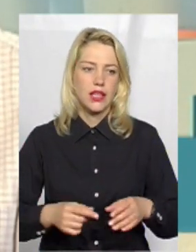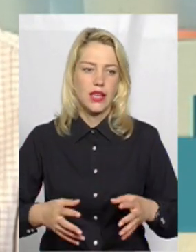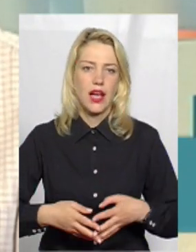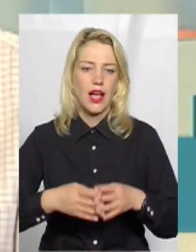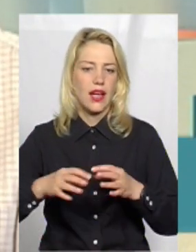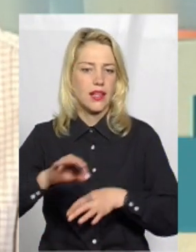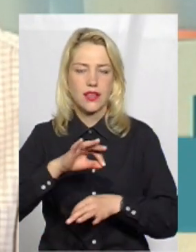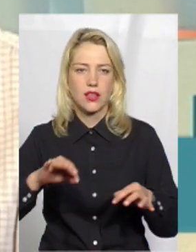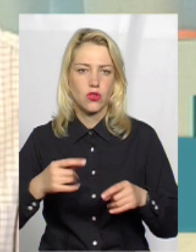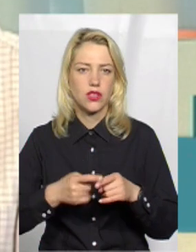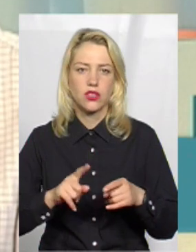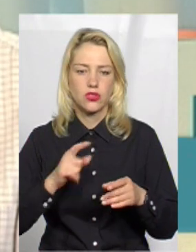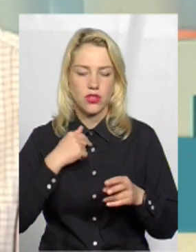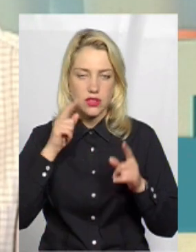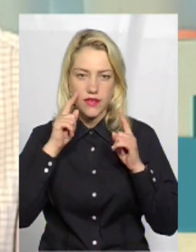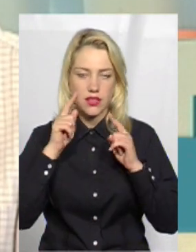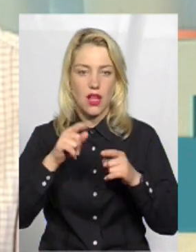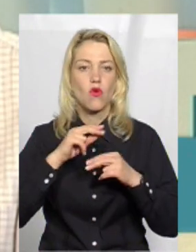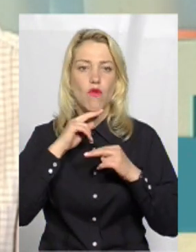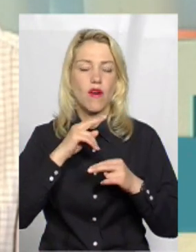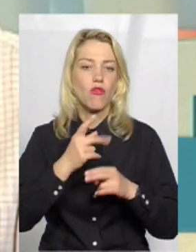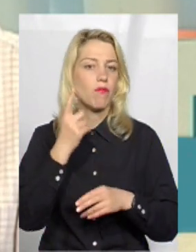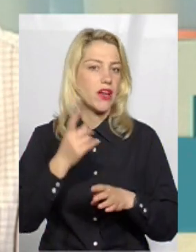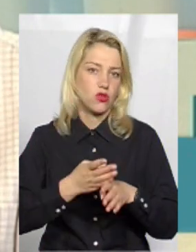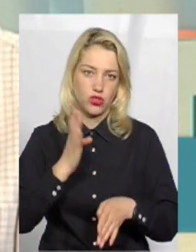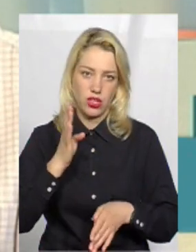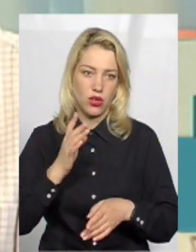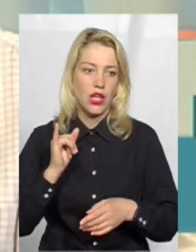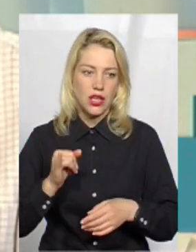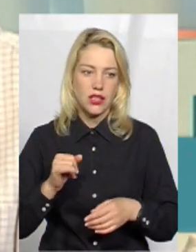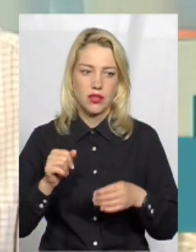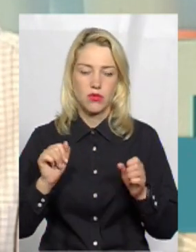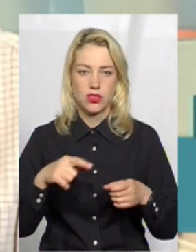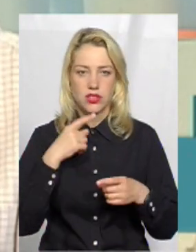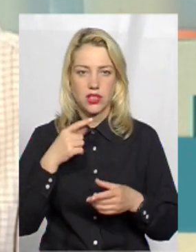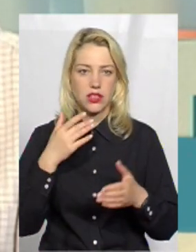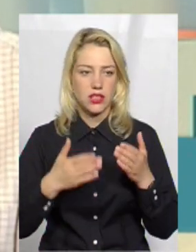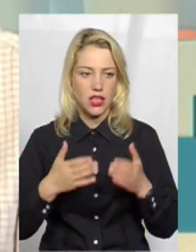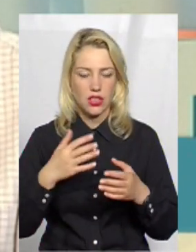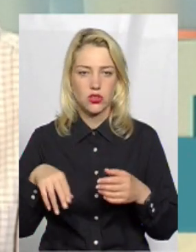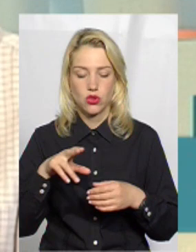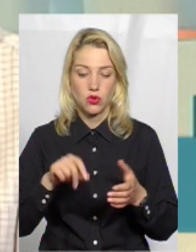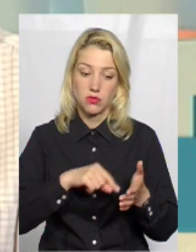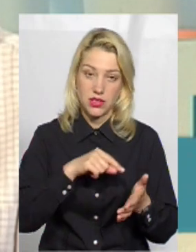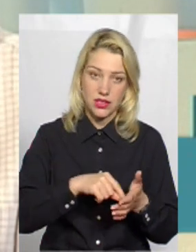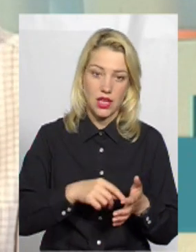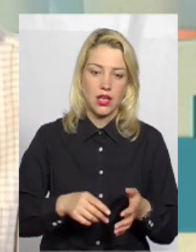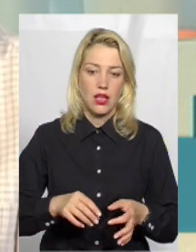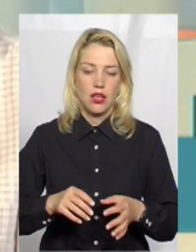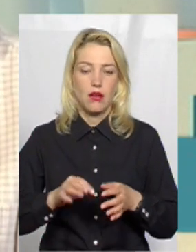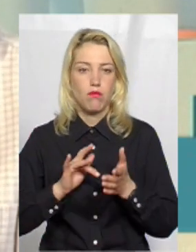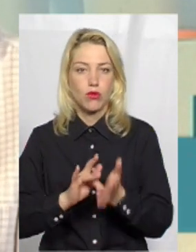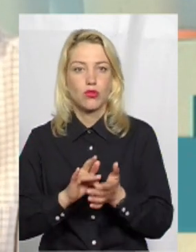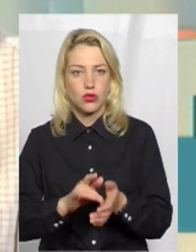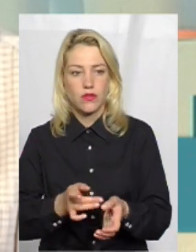архітектура – це те, на що я звертаю увагу в першу чергу. І тому, скажімо так, якщо до міст подорожувати, напевно,